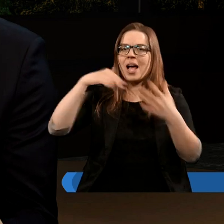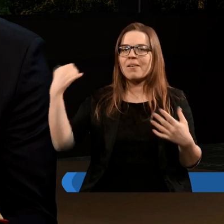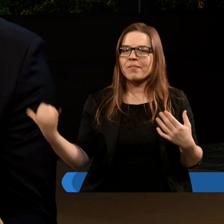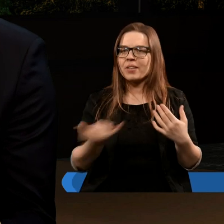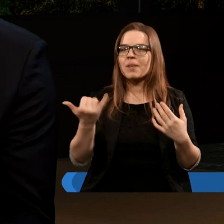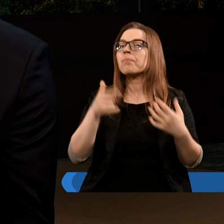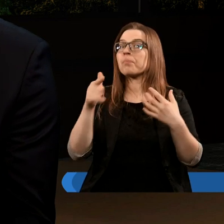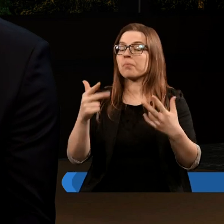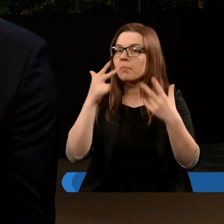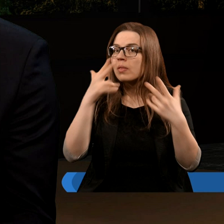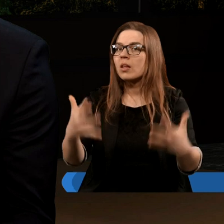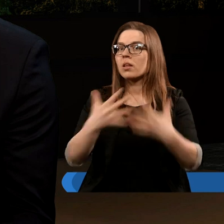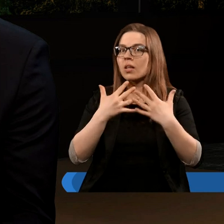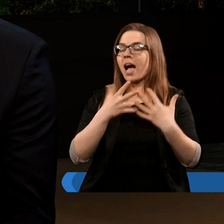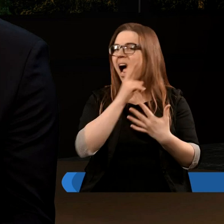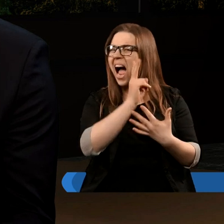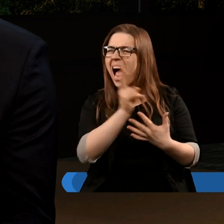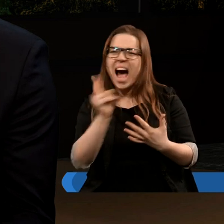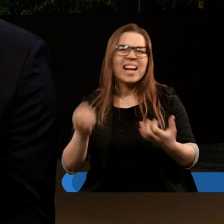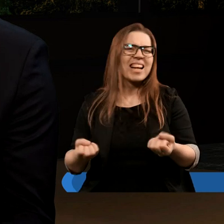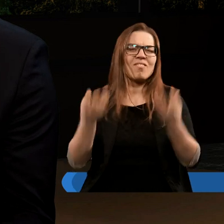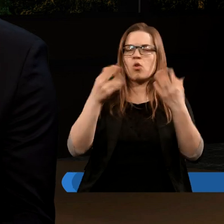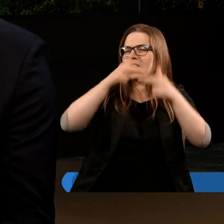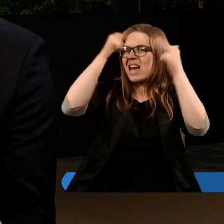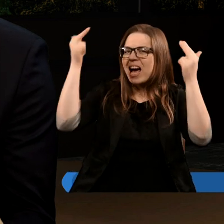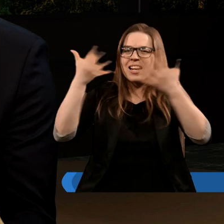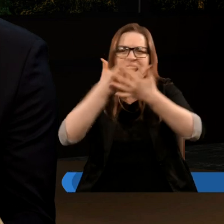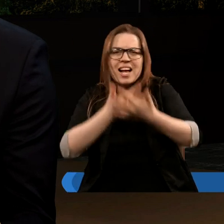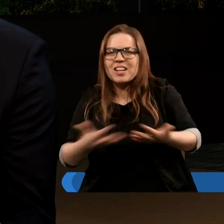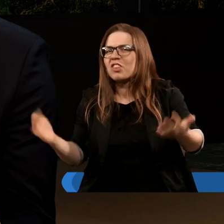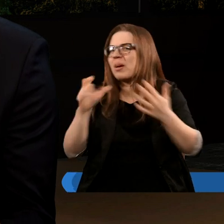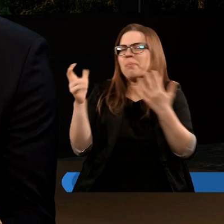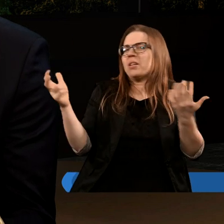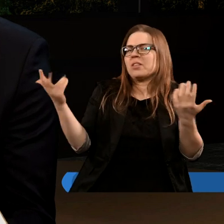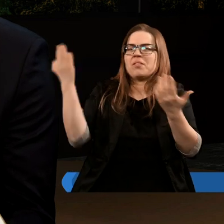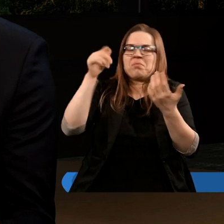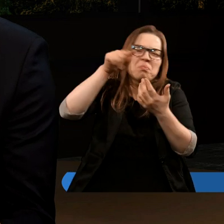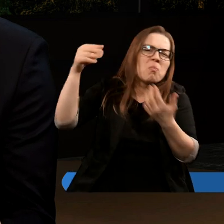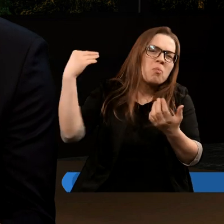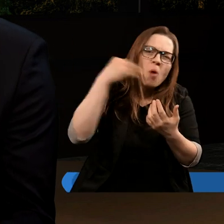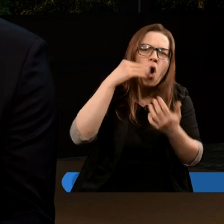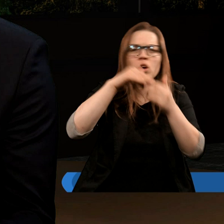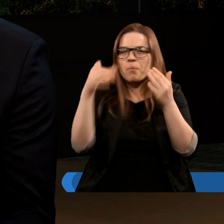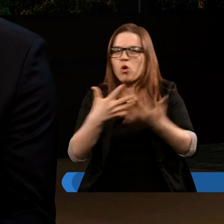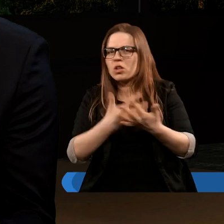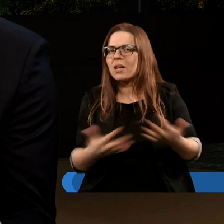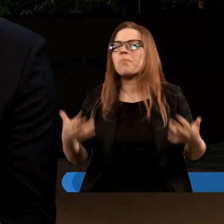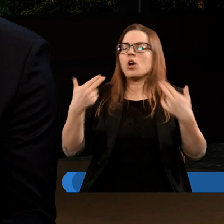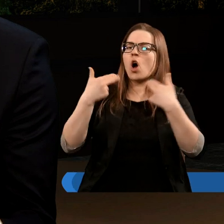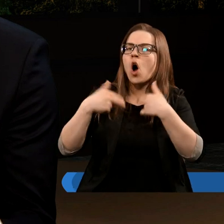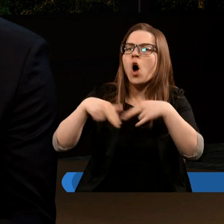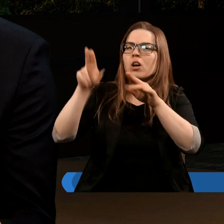Tutaj jest pokazane, że każde stworzenie, czy to na niebie, na ziemi, a nawet gdzieś tam w morzu, pod ziemią,